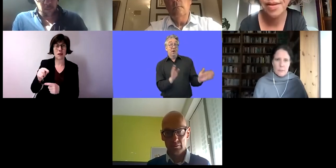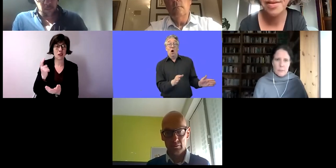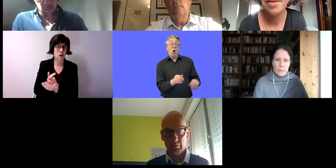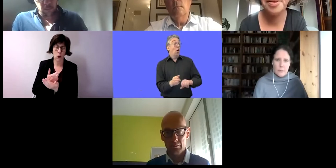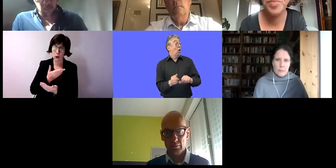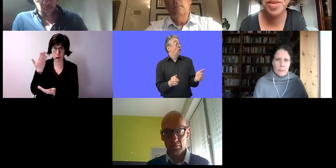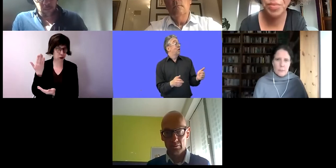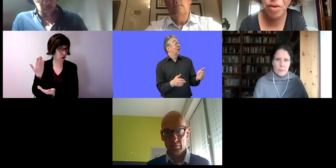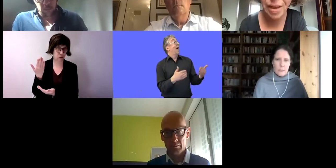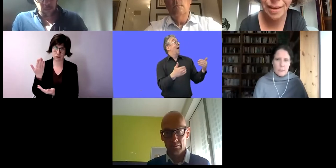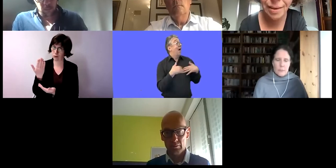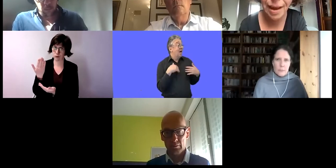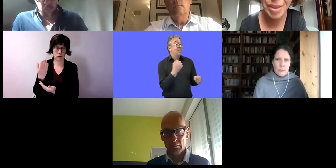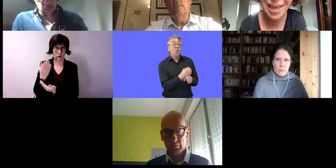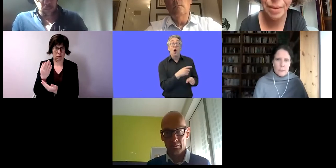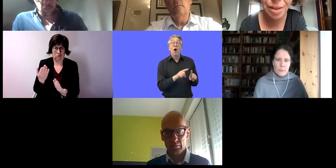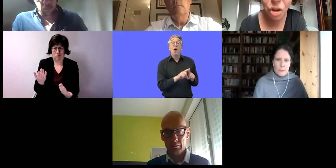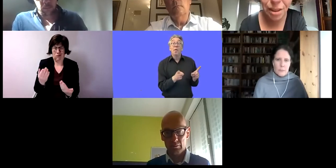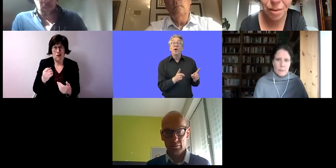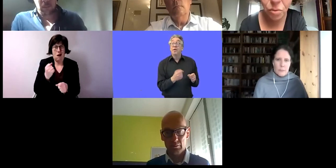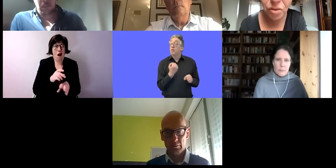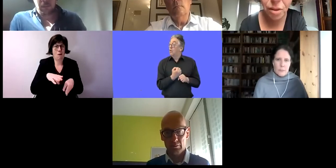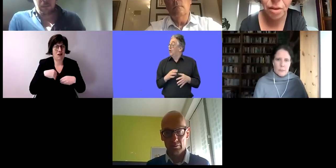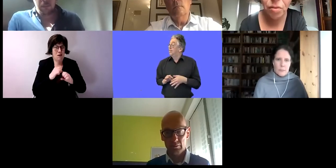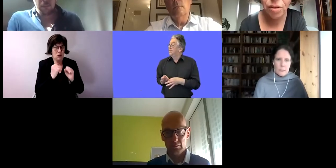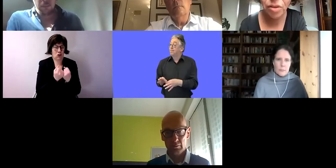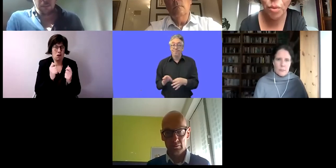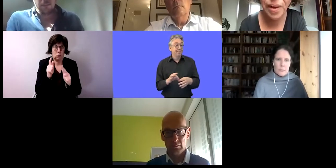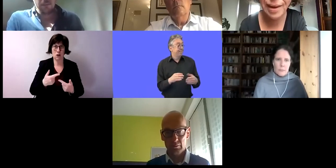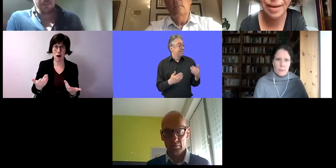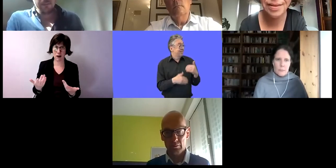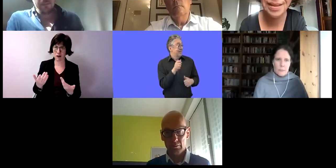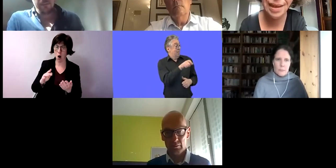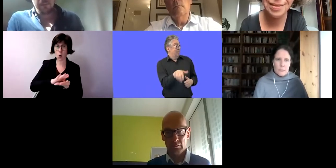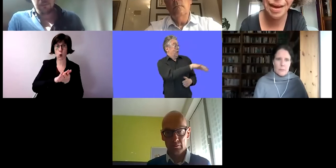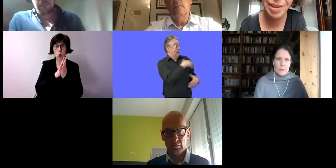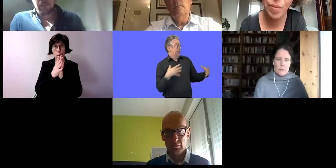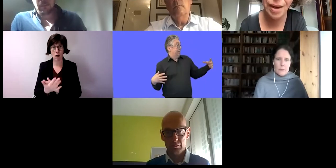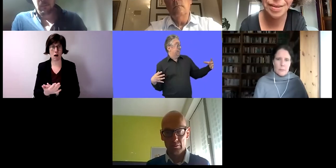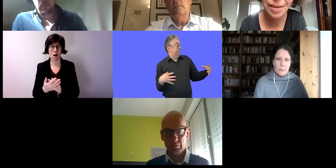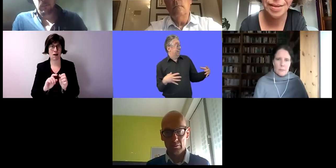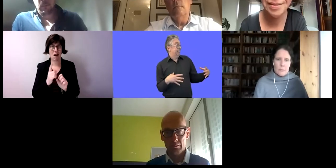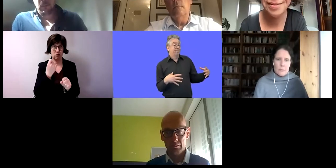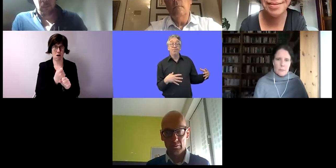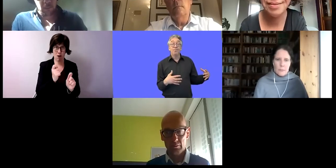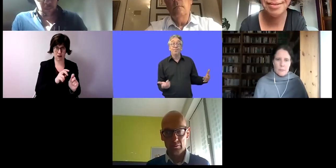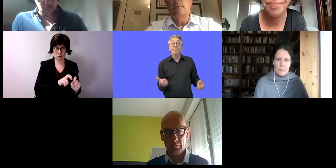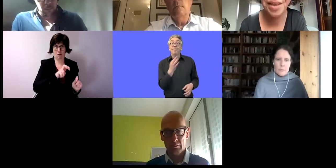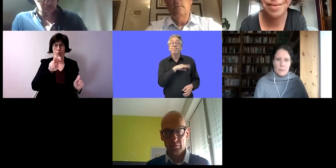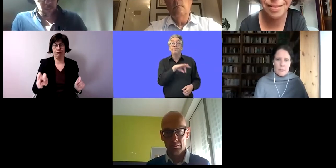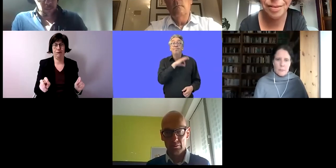und es gibt auch keinen Arbeitnehmerinnenstatus. Und auch der Übergang in den ersten Arbeitsmarkt ist